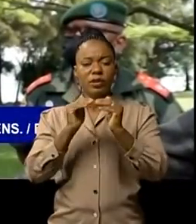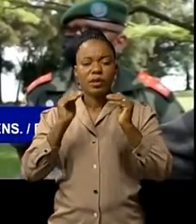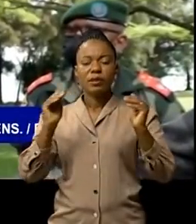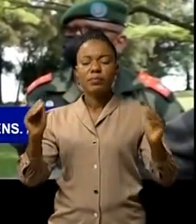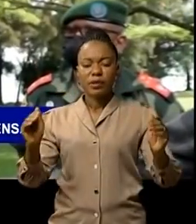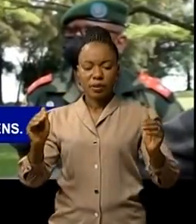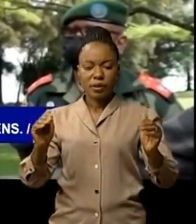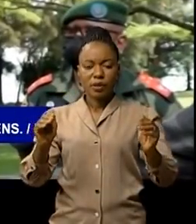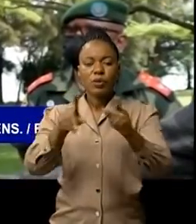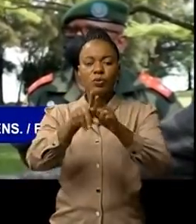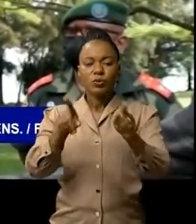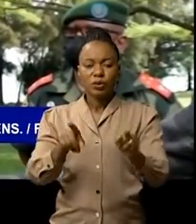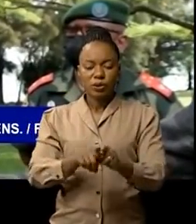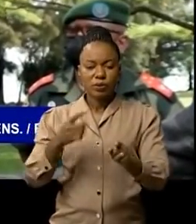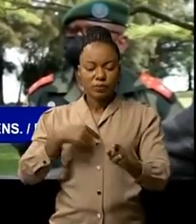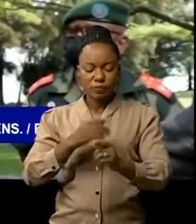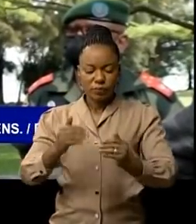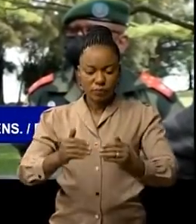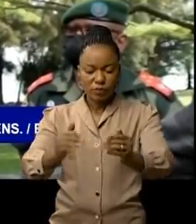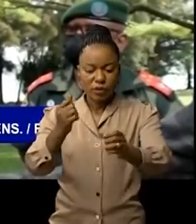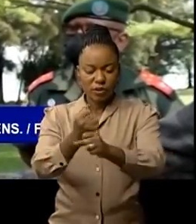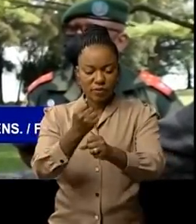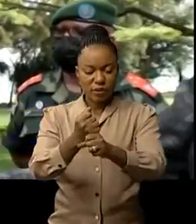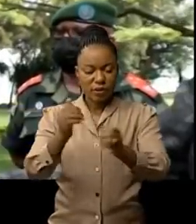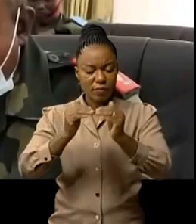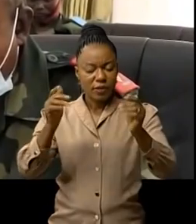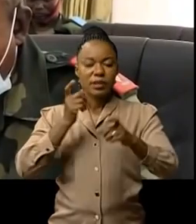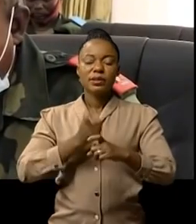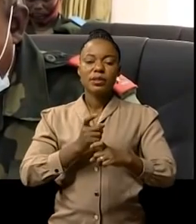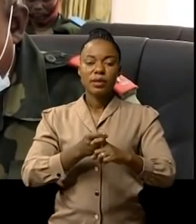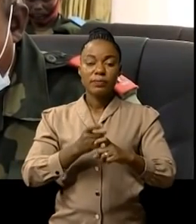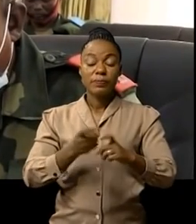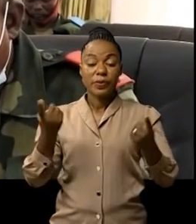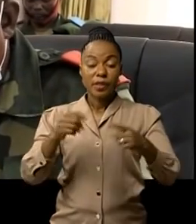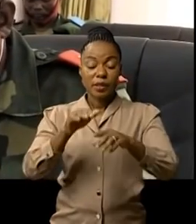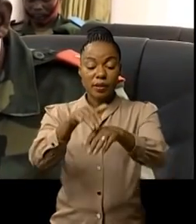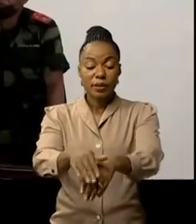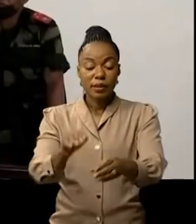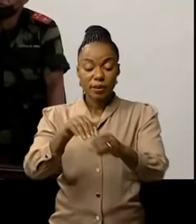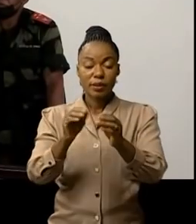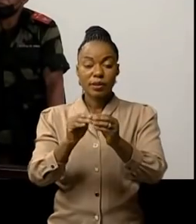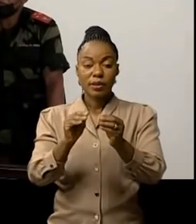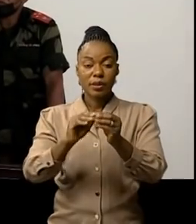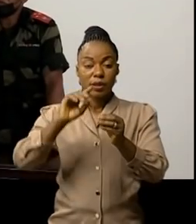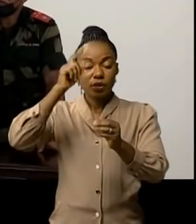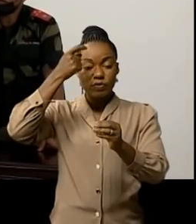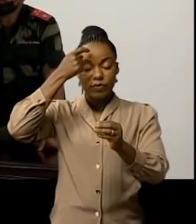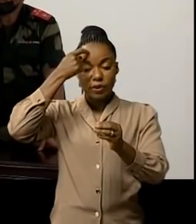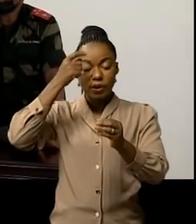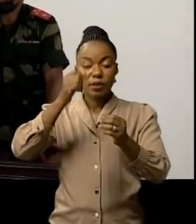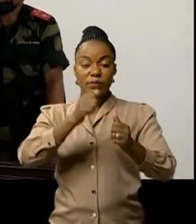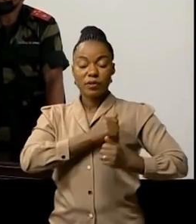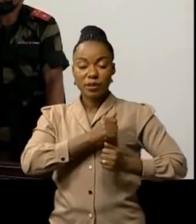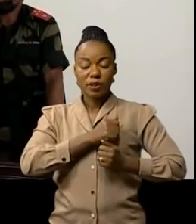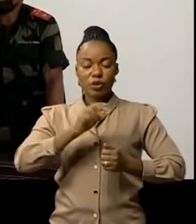quiétude et que nous puissions travailler sur une paix durable. En préparant cette réunion le gouverneur militaire du Nord-Kivu le lieutenant